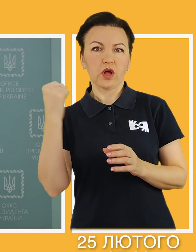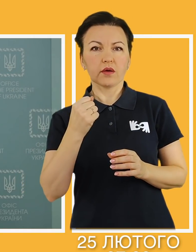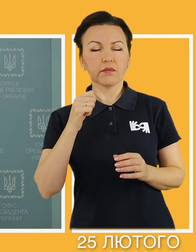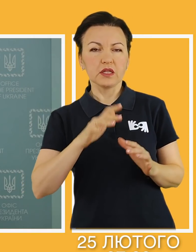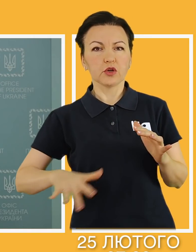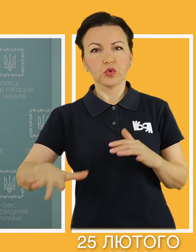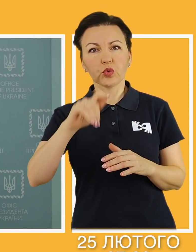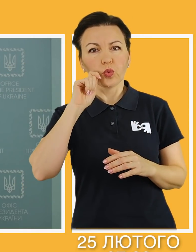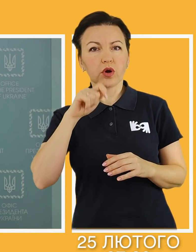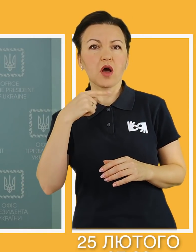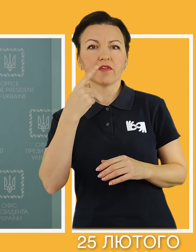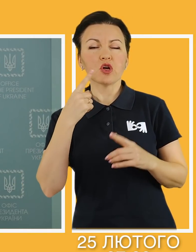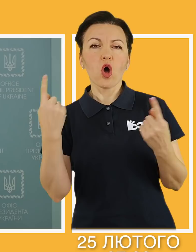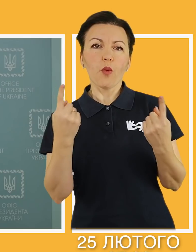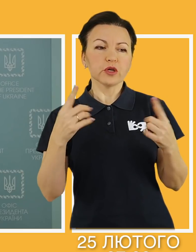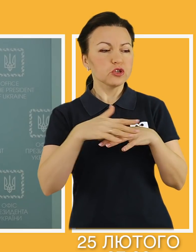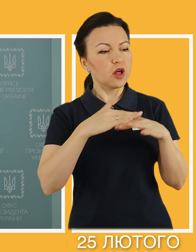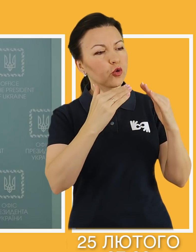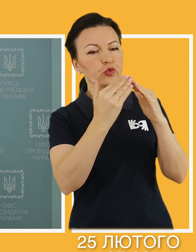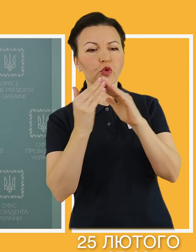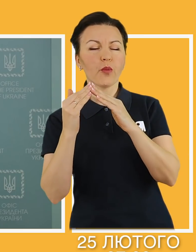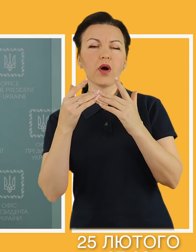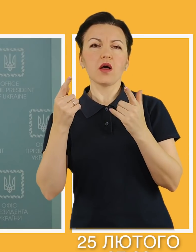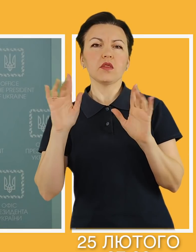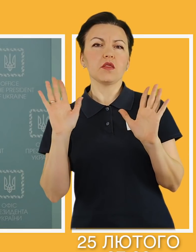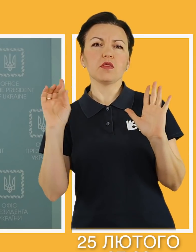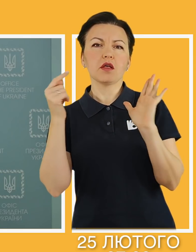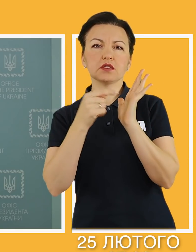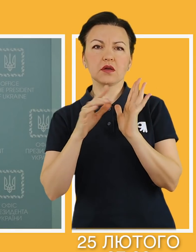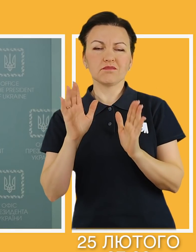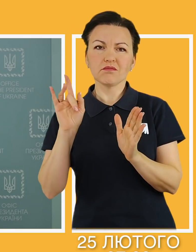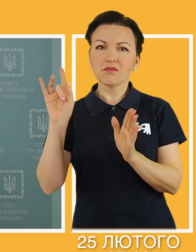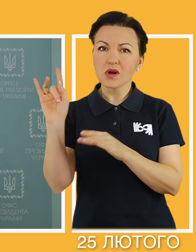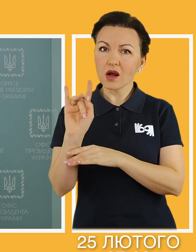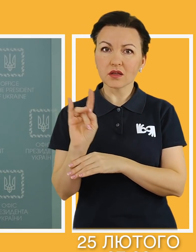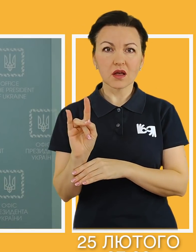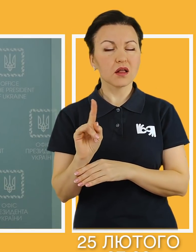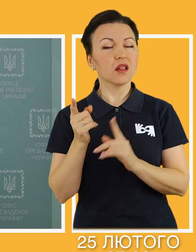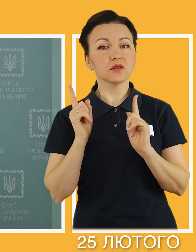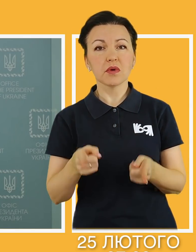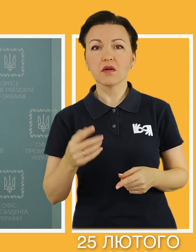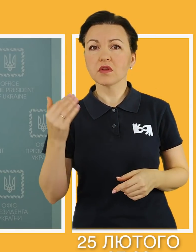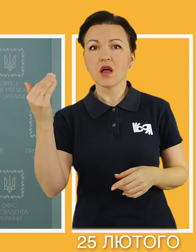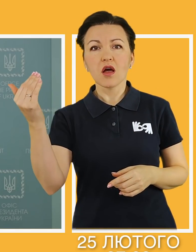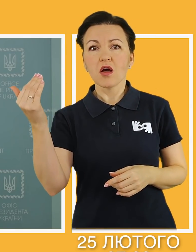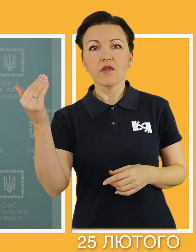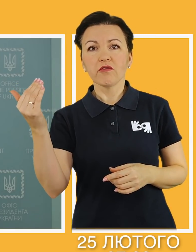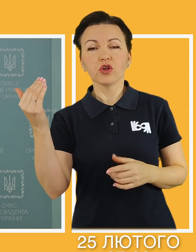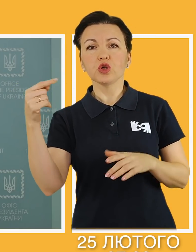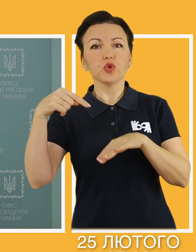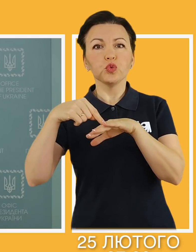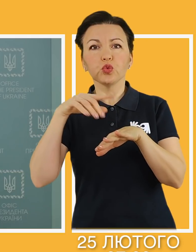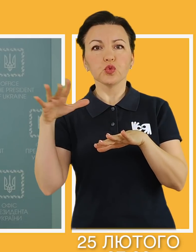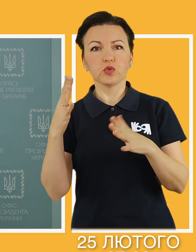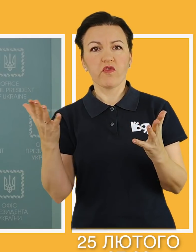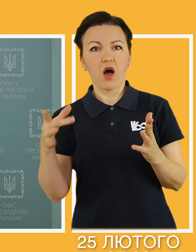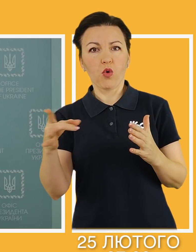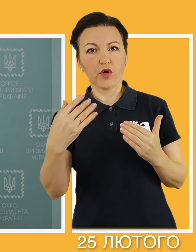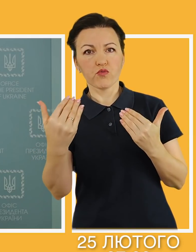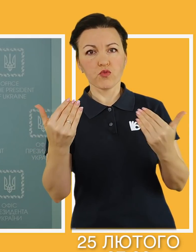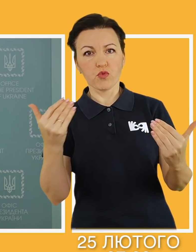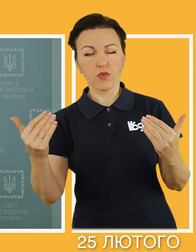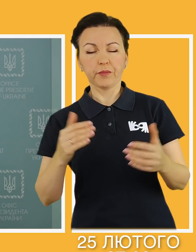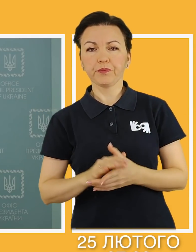України. Вони кажуть, що цивільні об'єкти для них не мішень, це брехня. Насправді вони не розрізняють, у яких